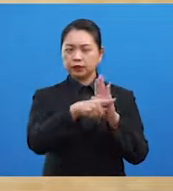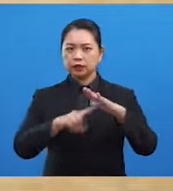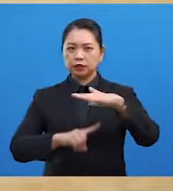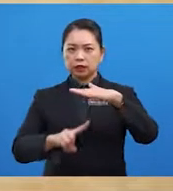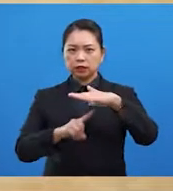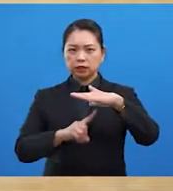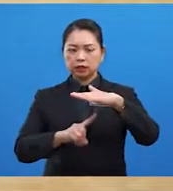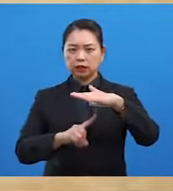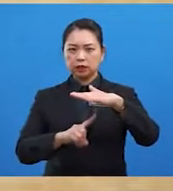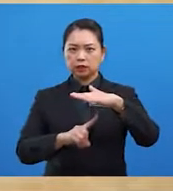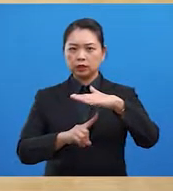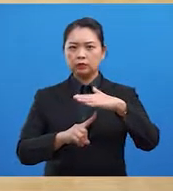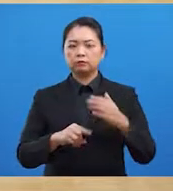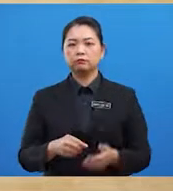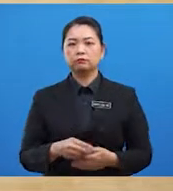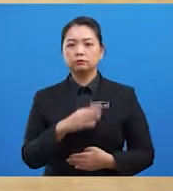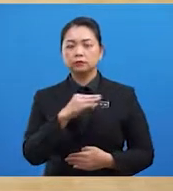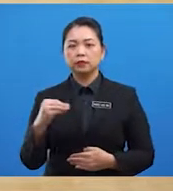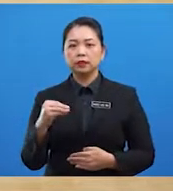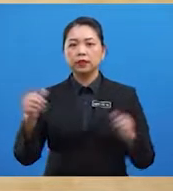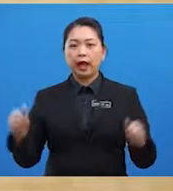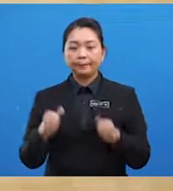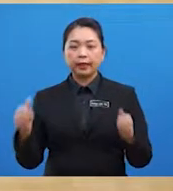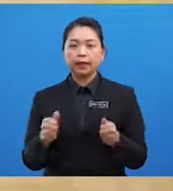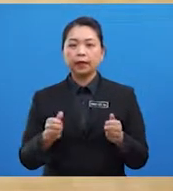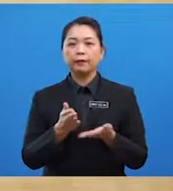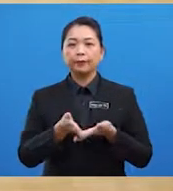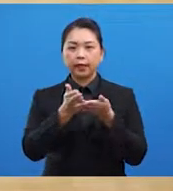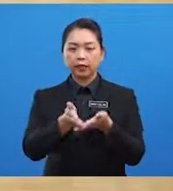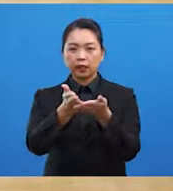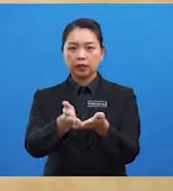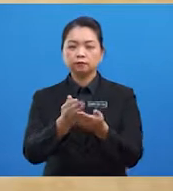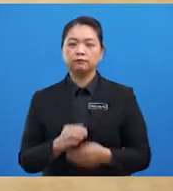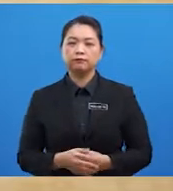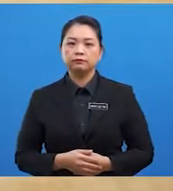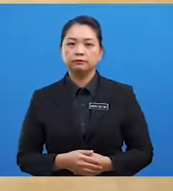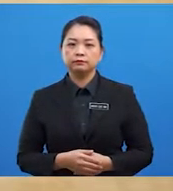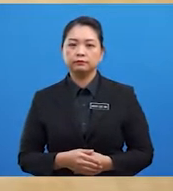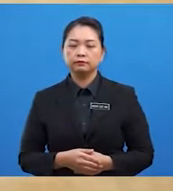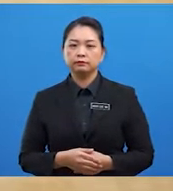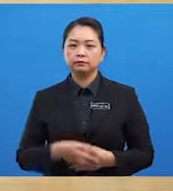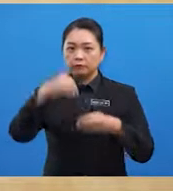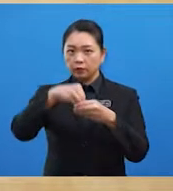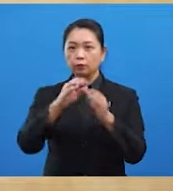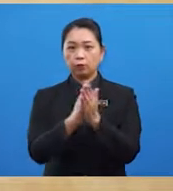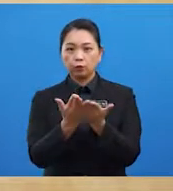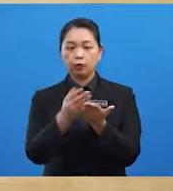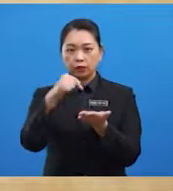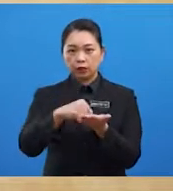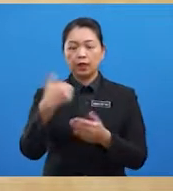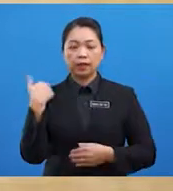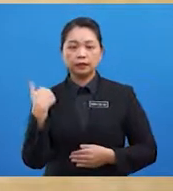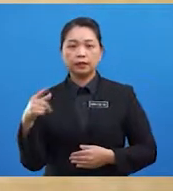atau teori dan amalan pelayaran Kandungan buku ini adalah